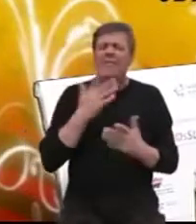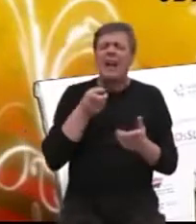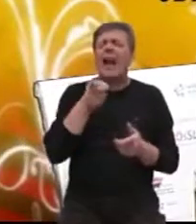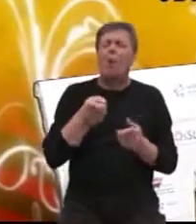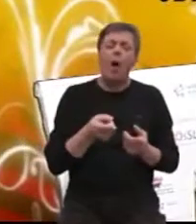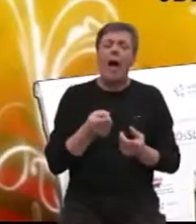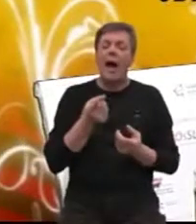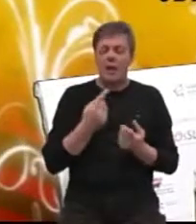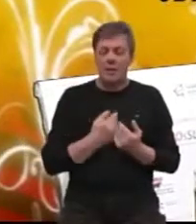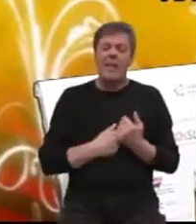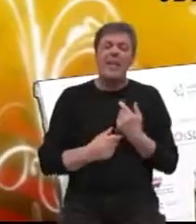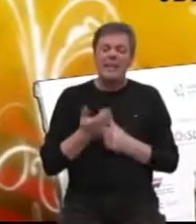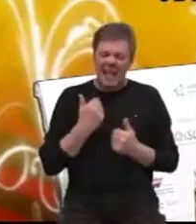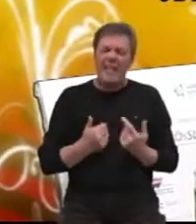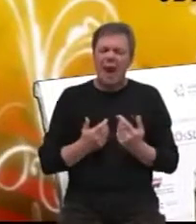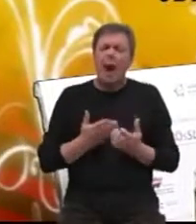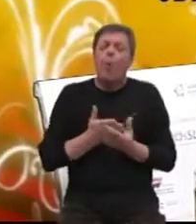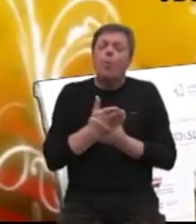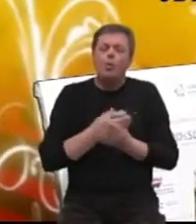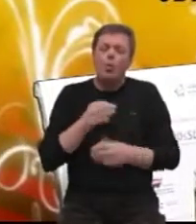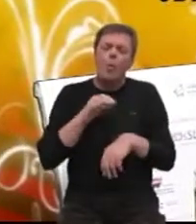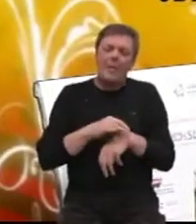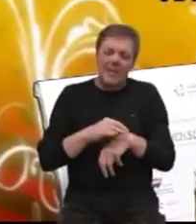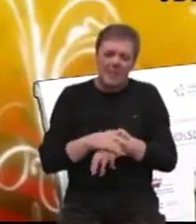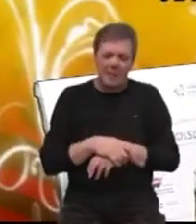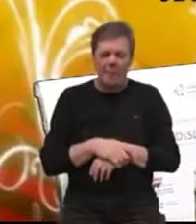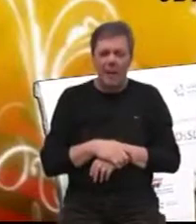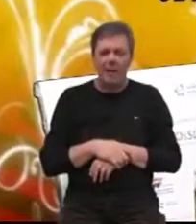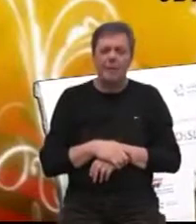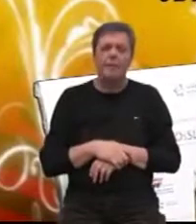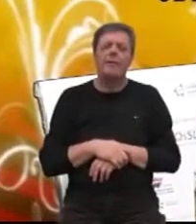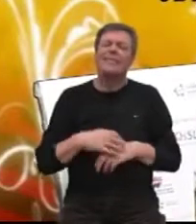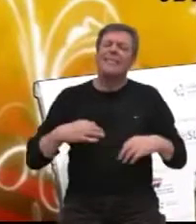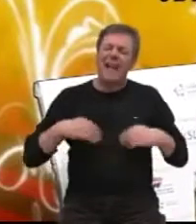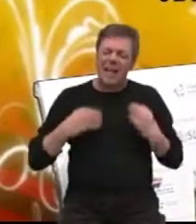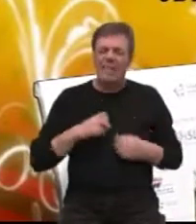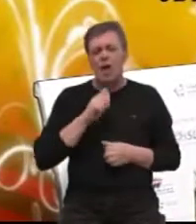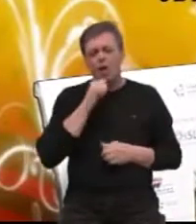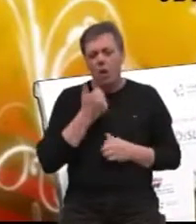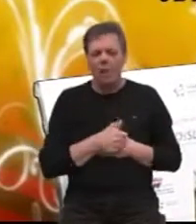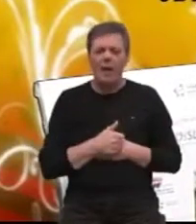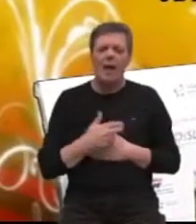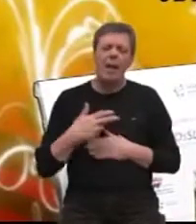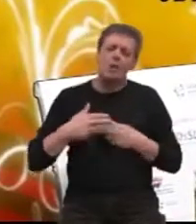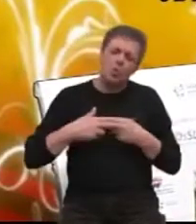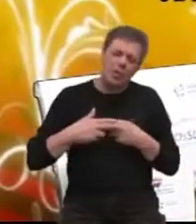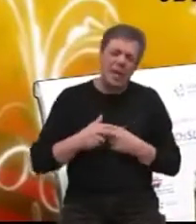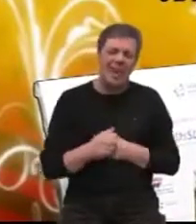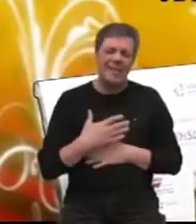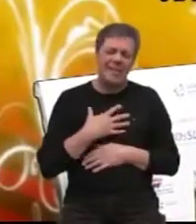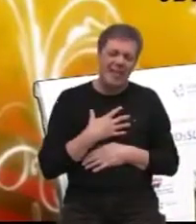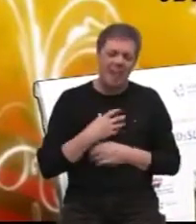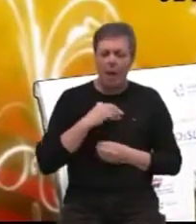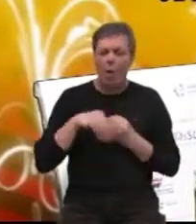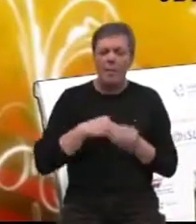uslugu medicine, koja izaziva uslugu zdravstva čovjeka, svog susjeda, sebe,